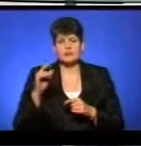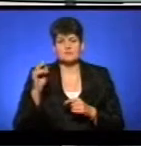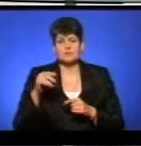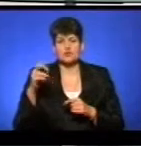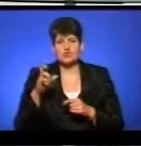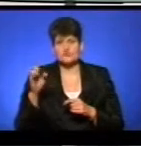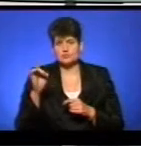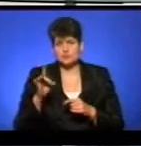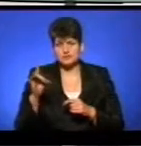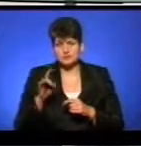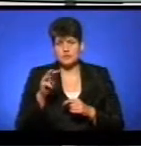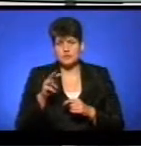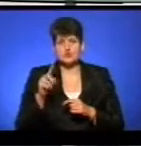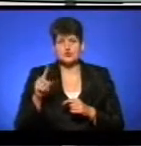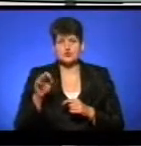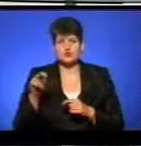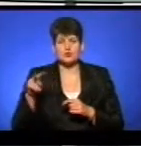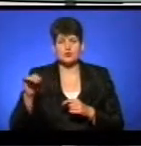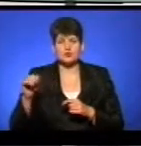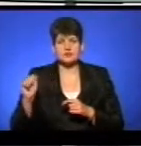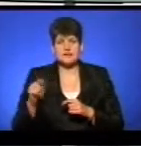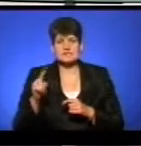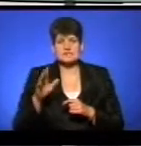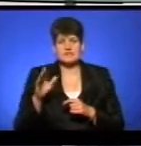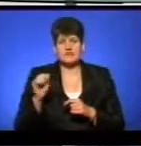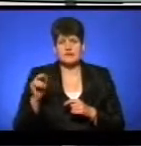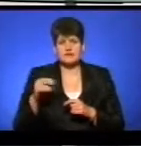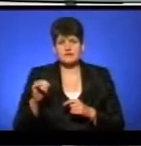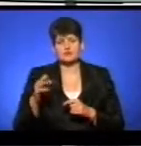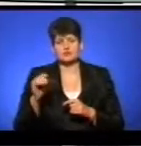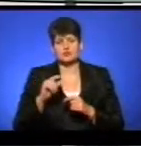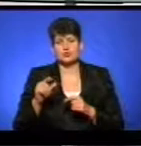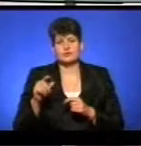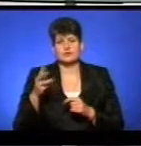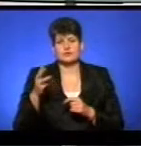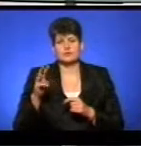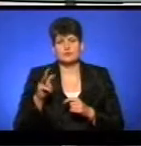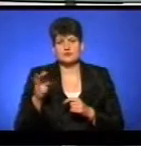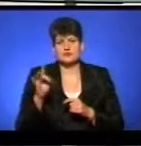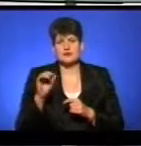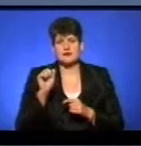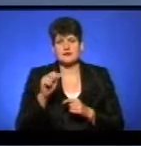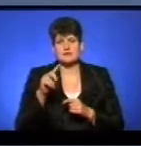Борщівського району Марія Золота та учениця Завадівської школи Монастирийського району Аліна Слота.